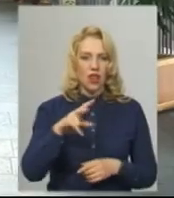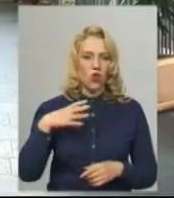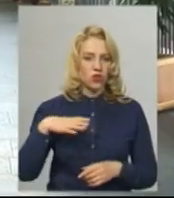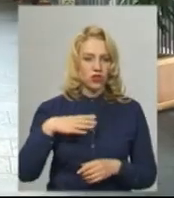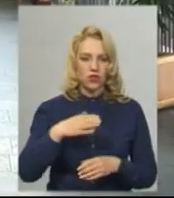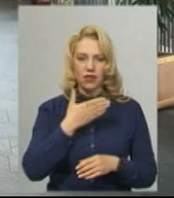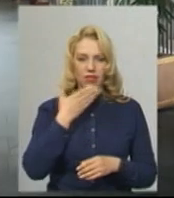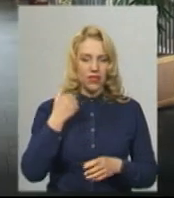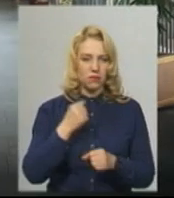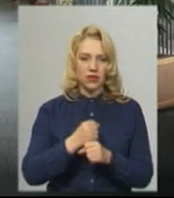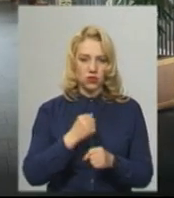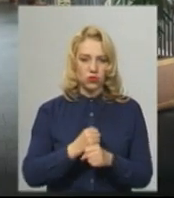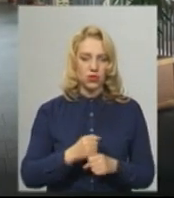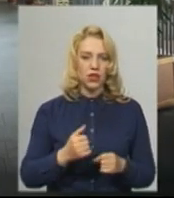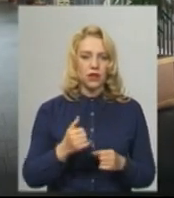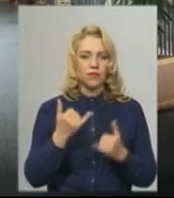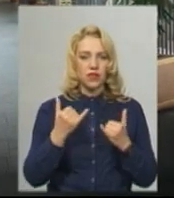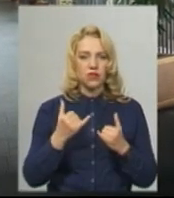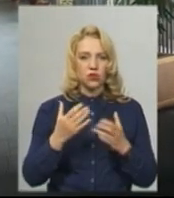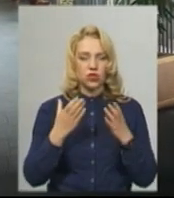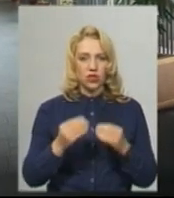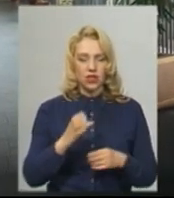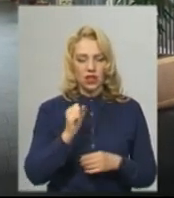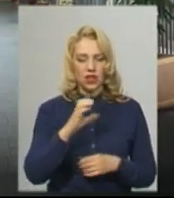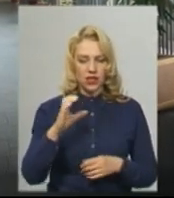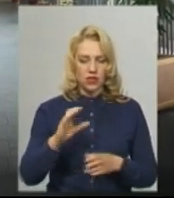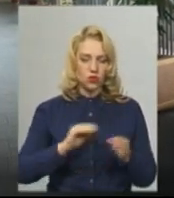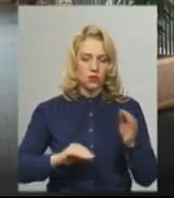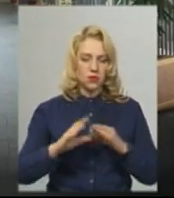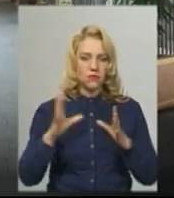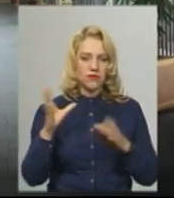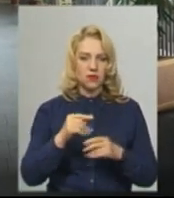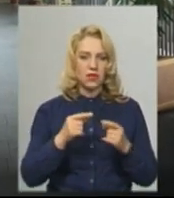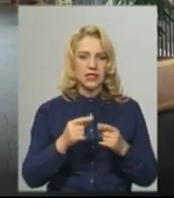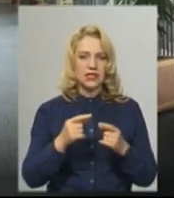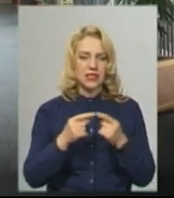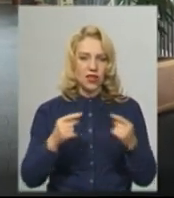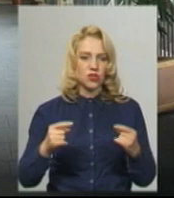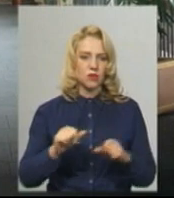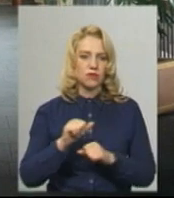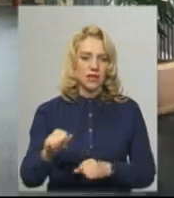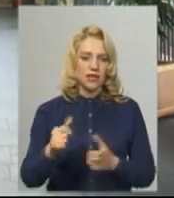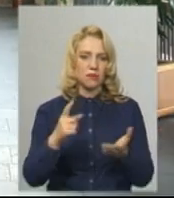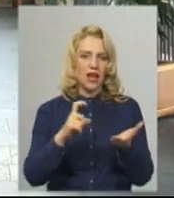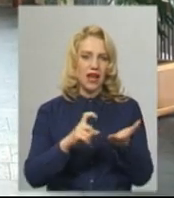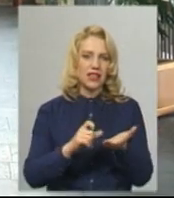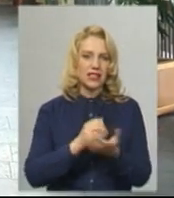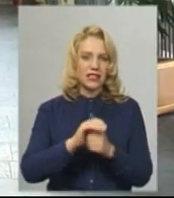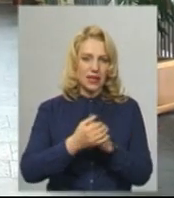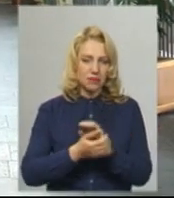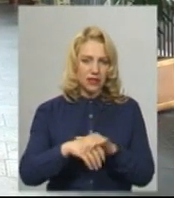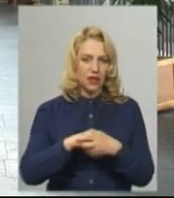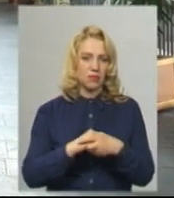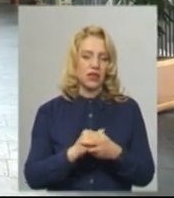На сьогоднішній станція номер один укомплектована всіма засобами захисту, антисептиками, дезінфекторами.